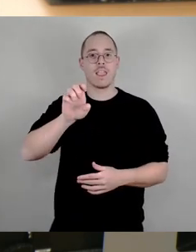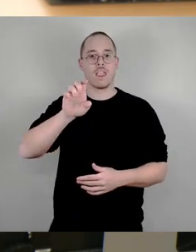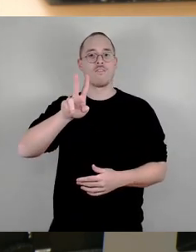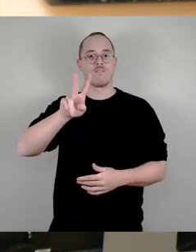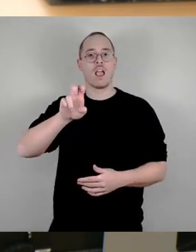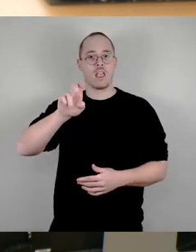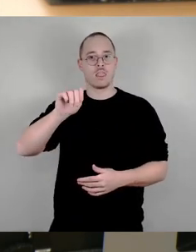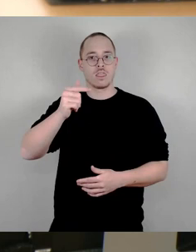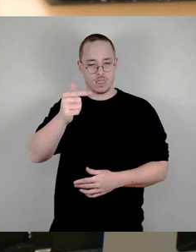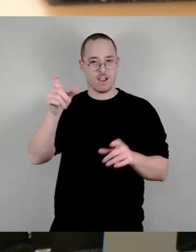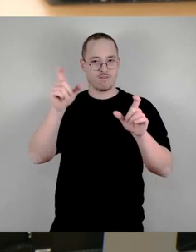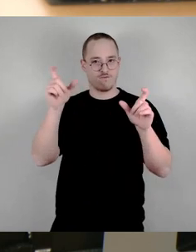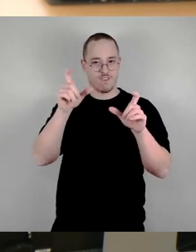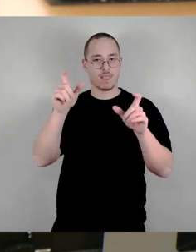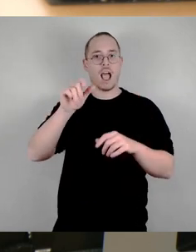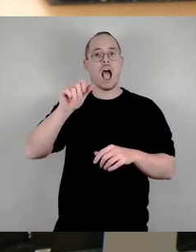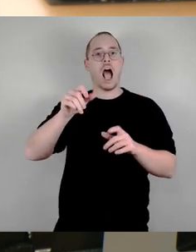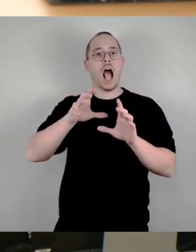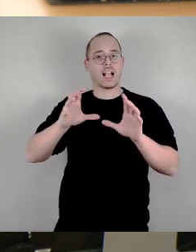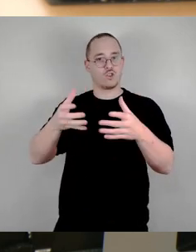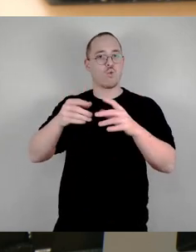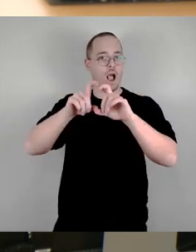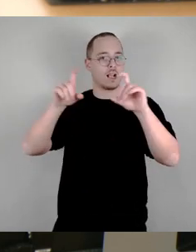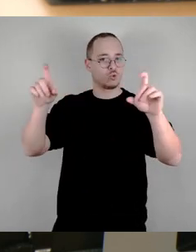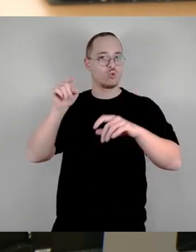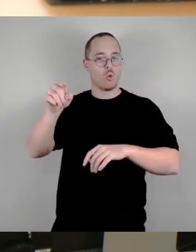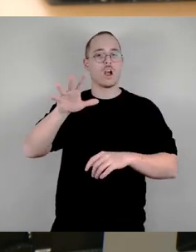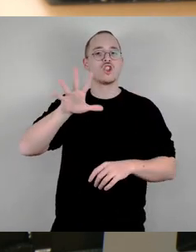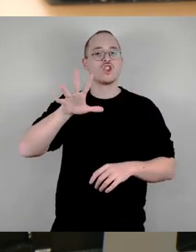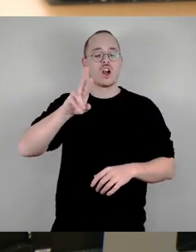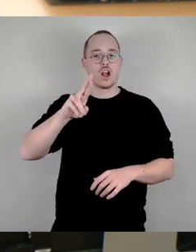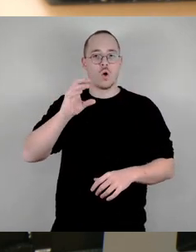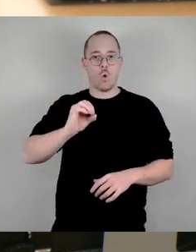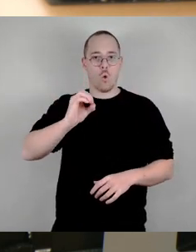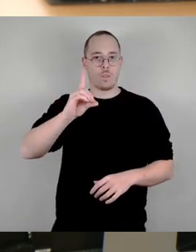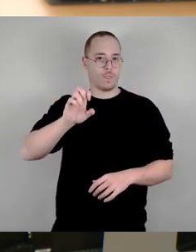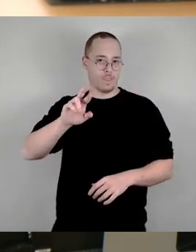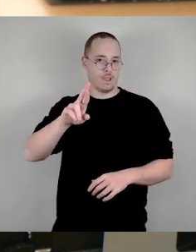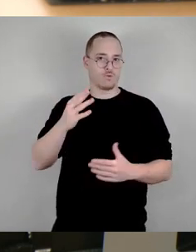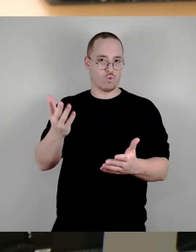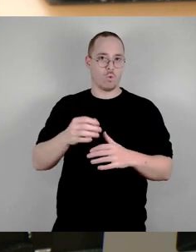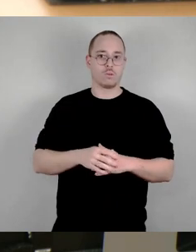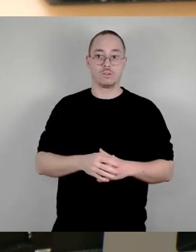hat in diesen Jahren Aufträge für sage und schreibe